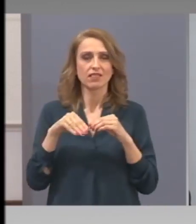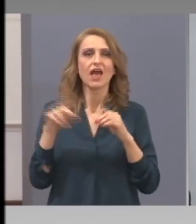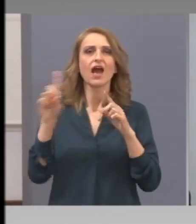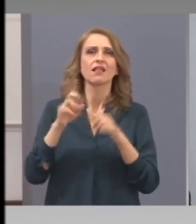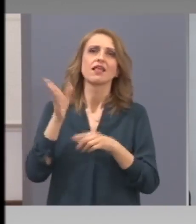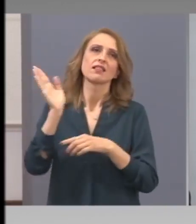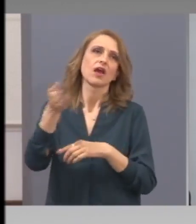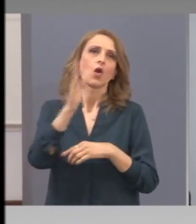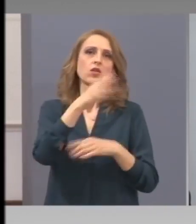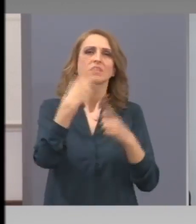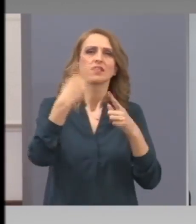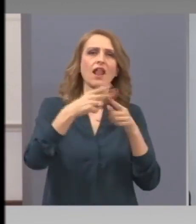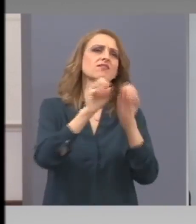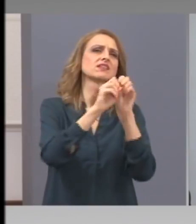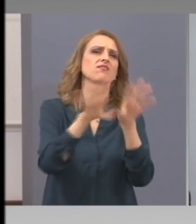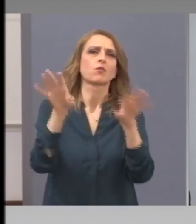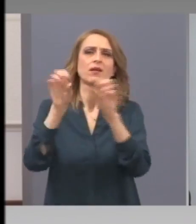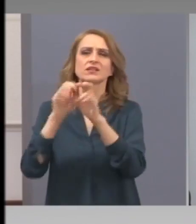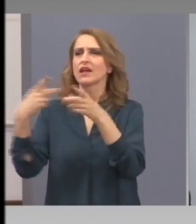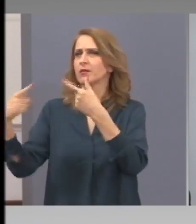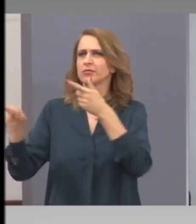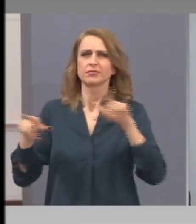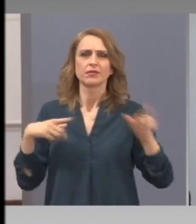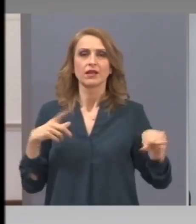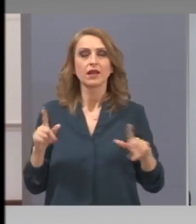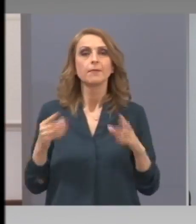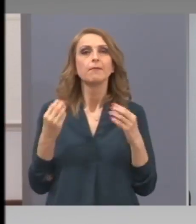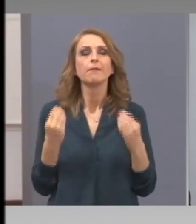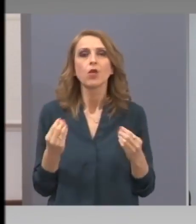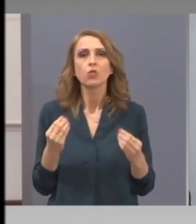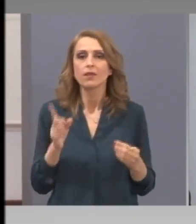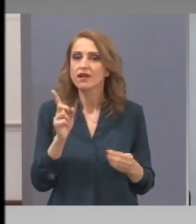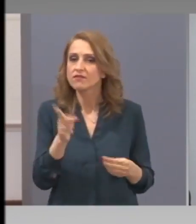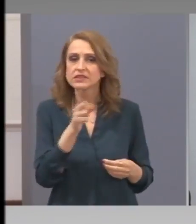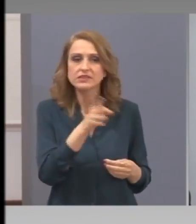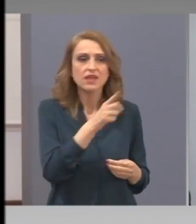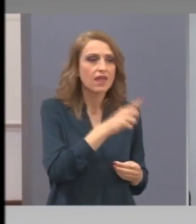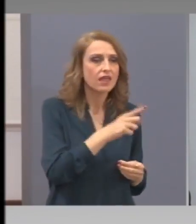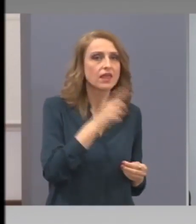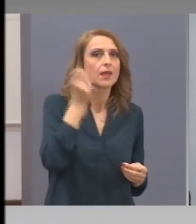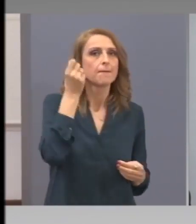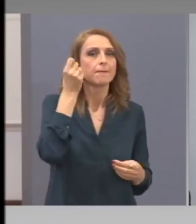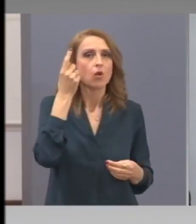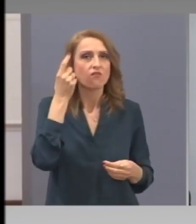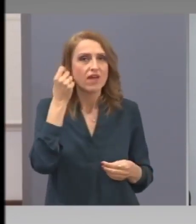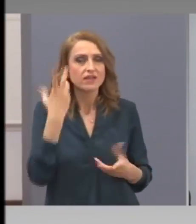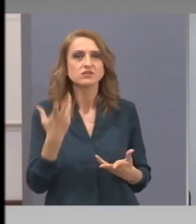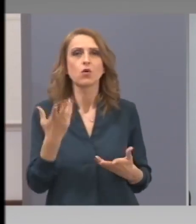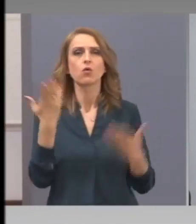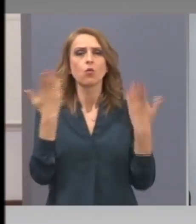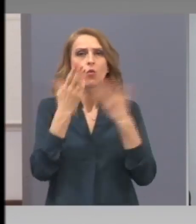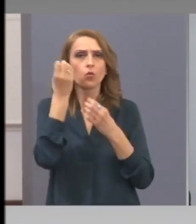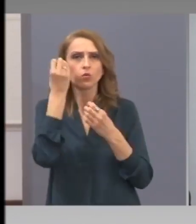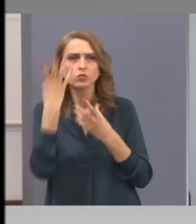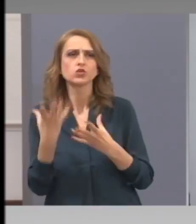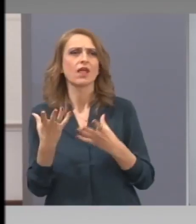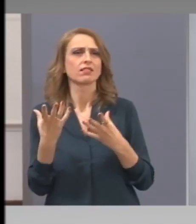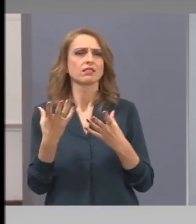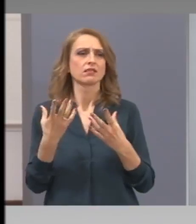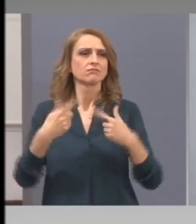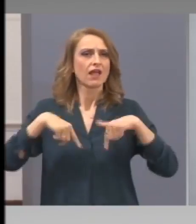защото всеки професор, всеки учен, всеки адвокат, ако щете и всеки спортист,